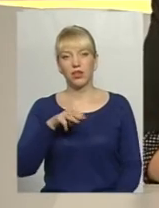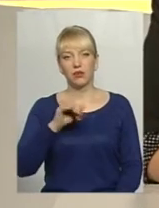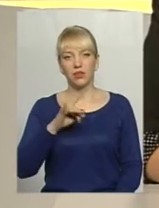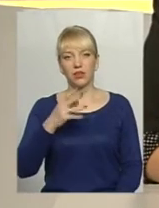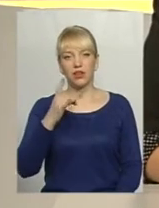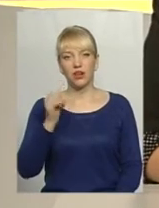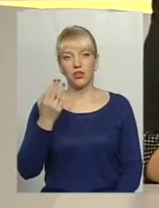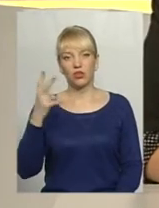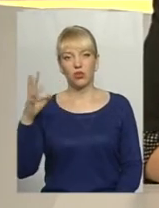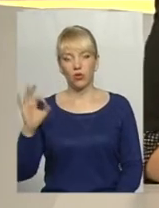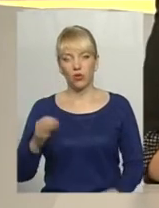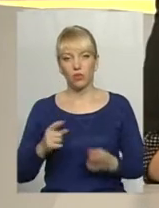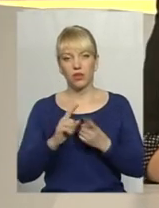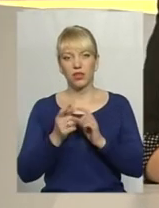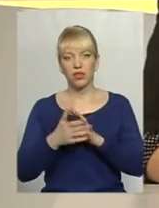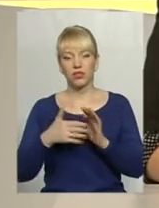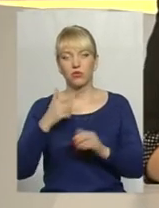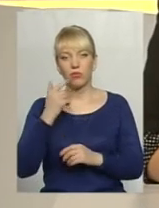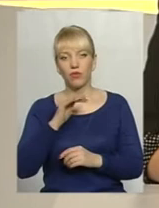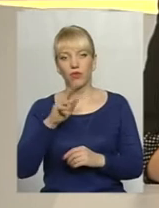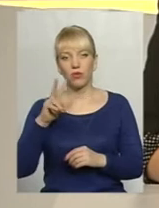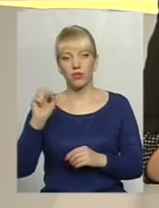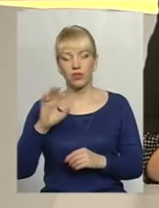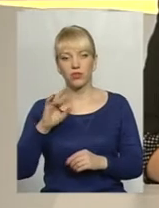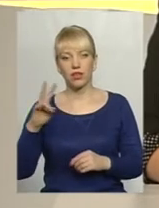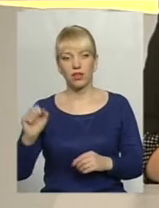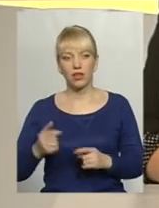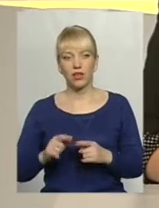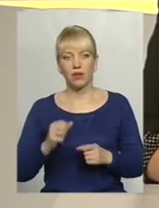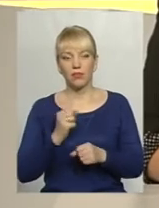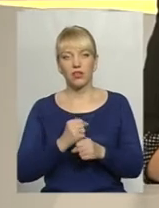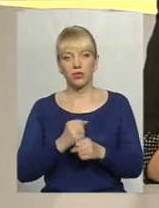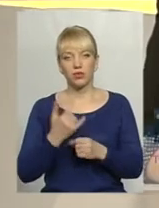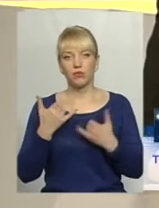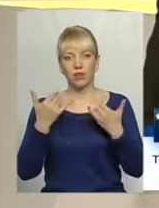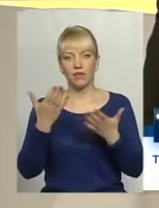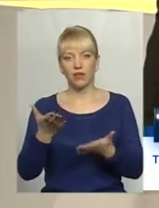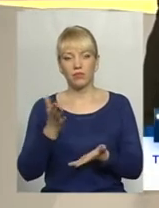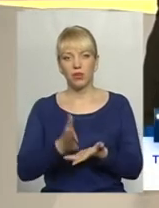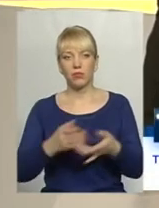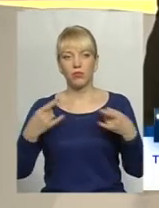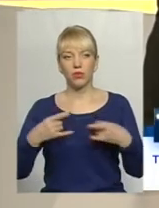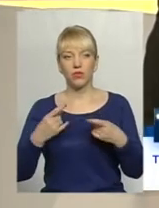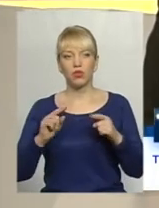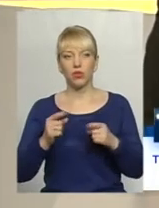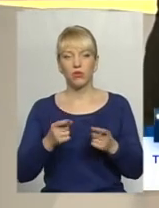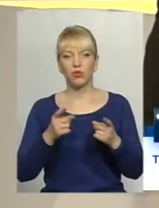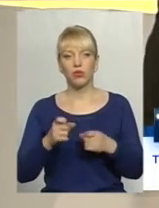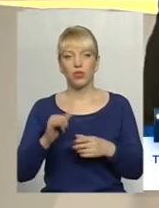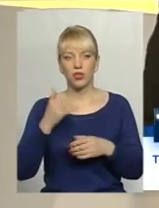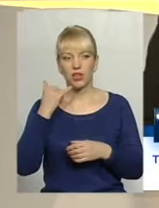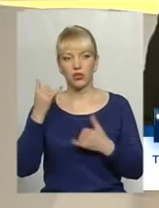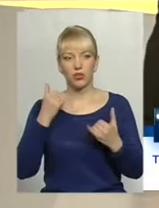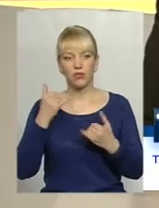Мітрашко і переклад на жестову мову Оксана Фіновська. Ми працюємо для вас сьогодні у прямому ефірі, тому долучайтесь і